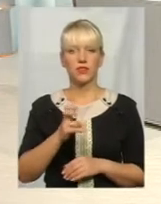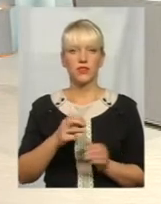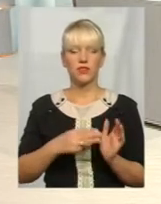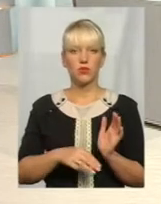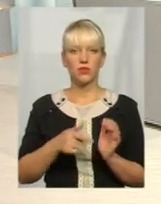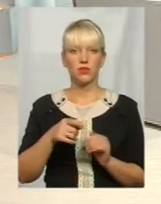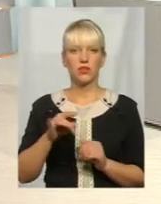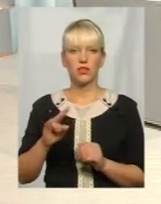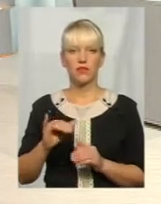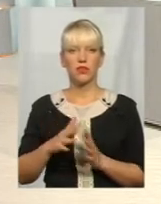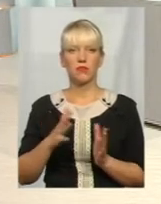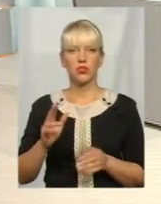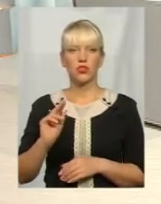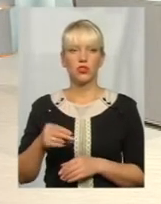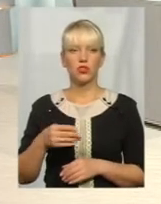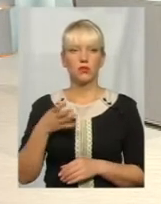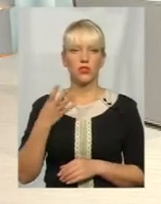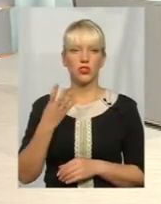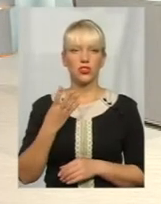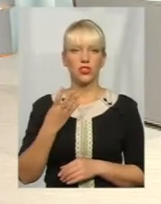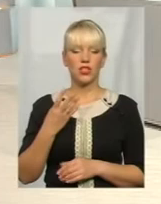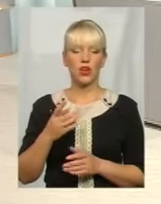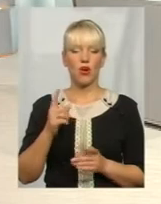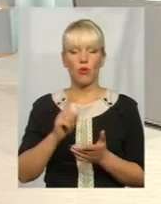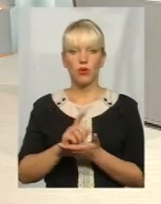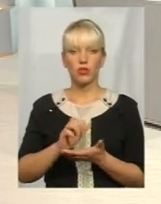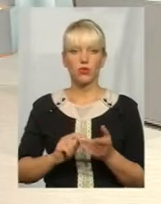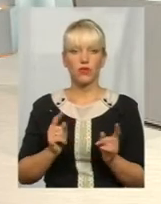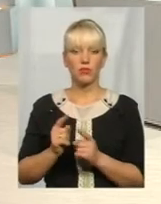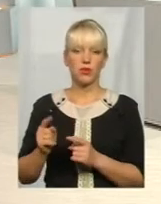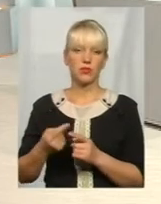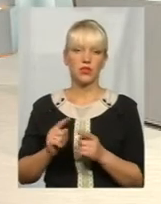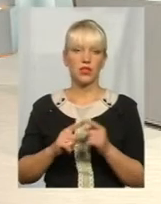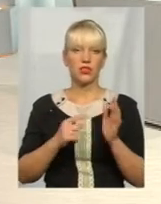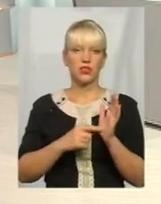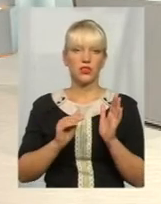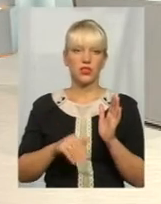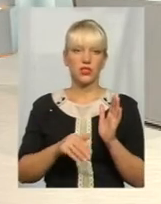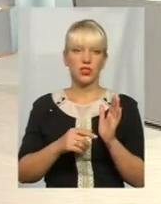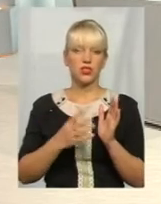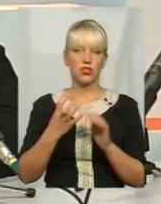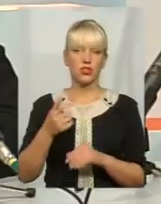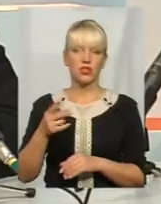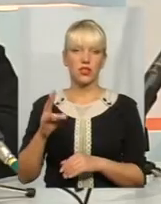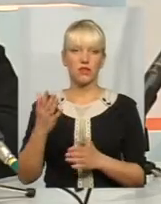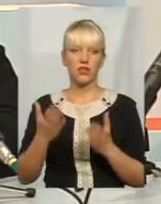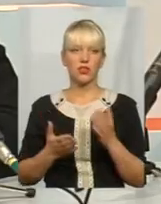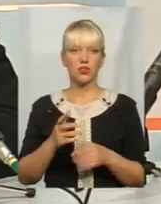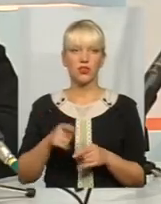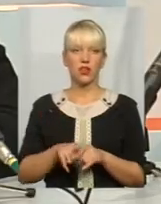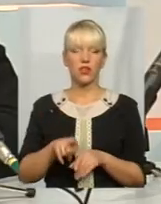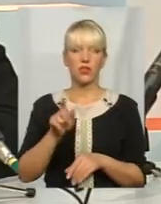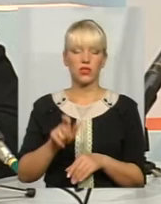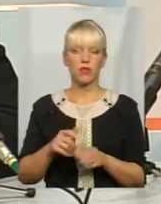гривень і більшою, ніж 4 прожиткових мінімумів, на сьогоднішній день це 6400 гривень. Якщо така особа в